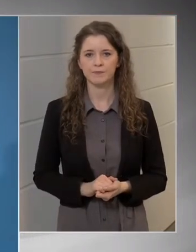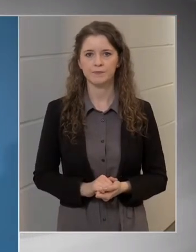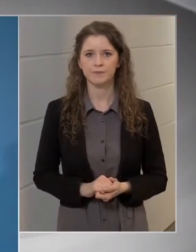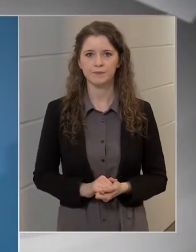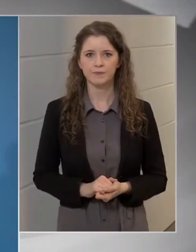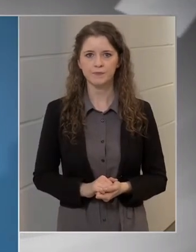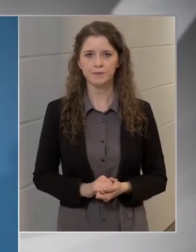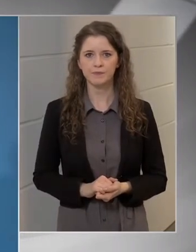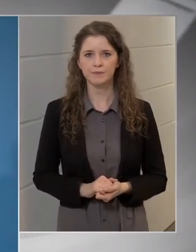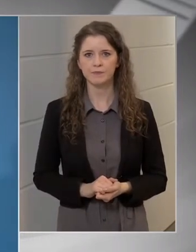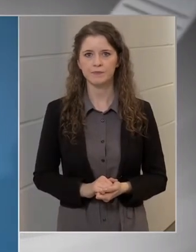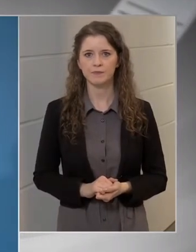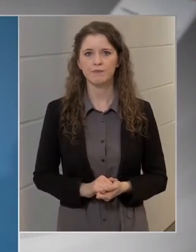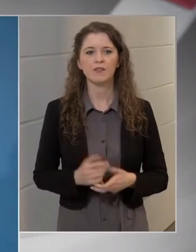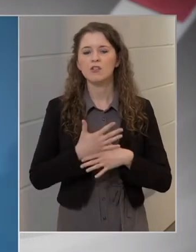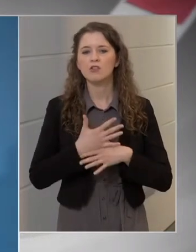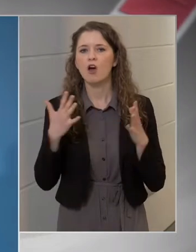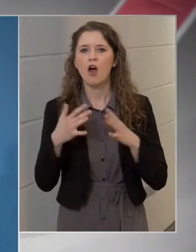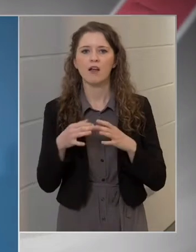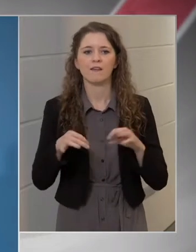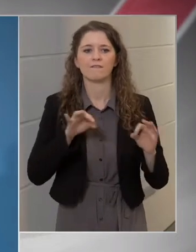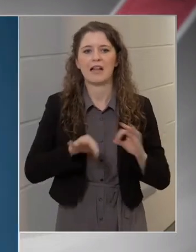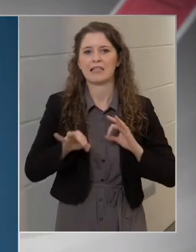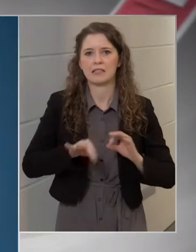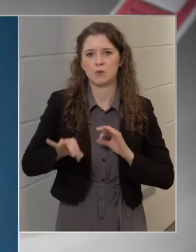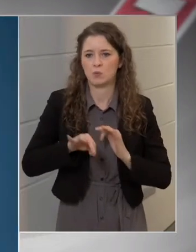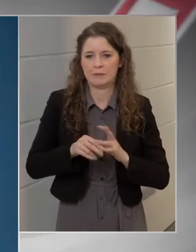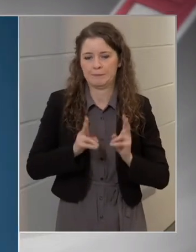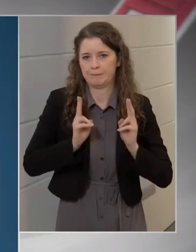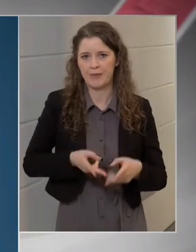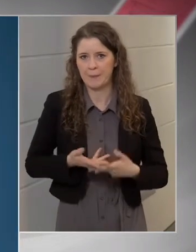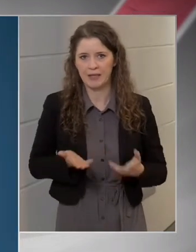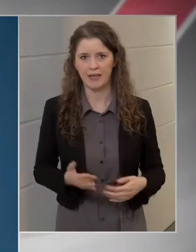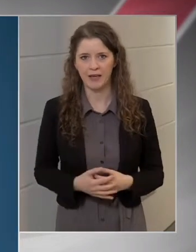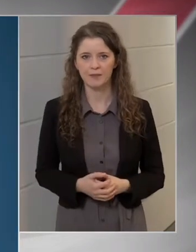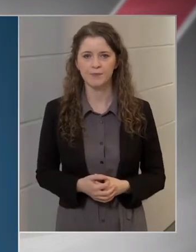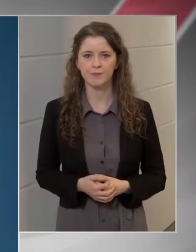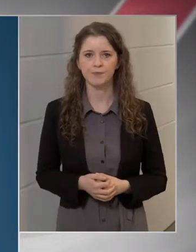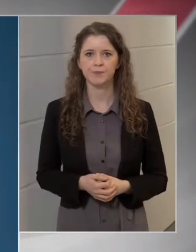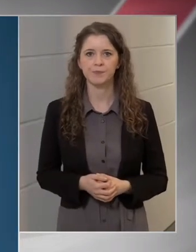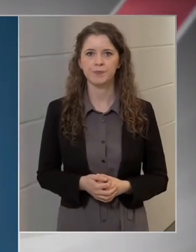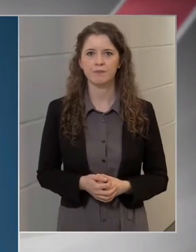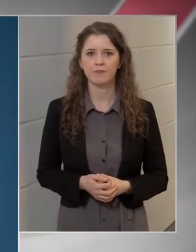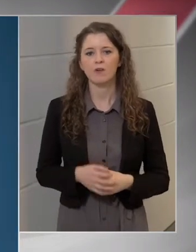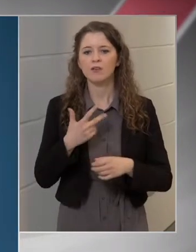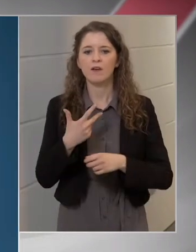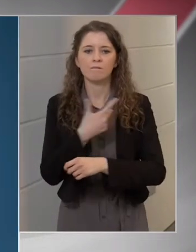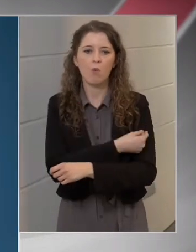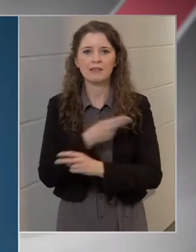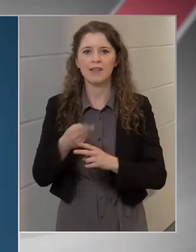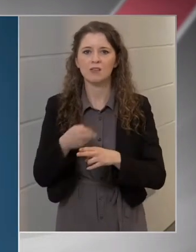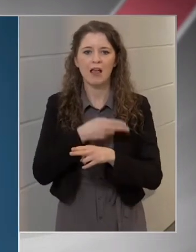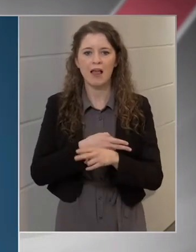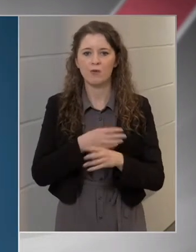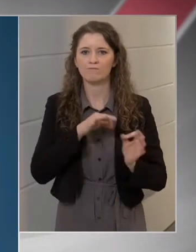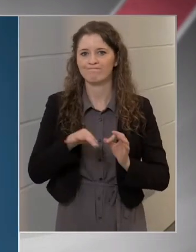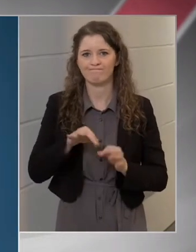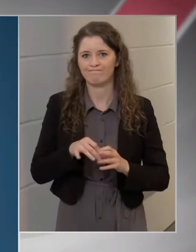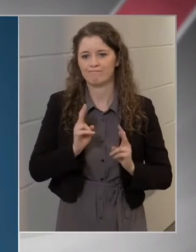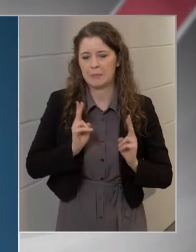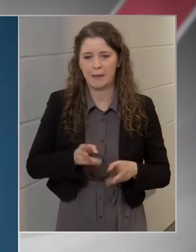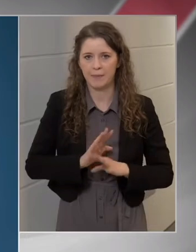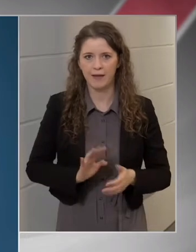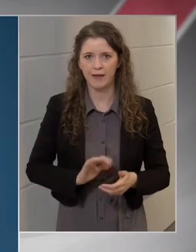Rendkívüli felkészülést nem igényel a védőoltásnak a beadatása. Ugyanakkor